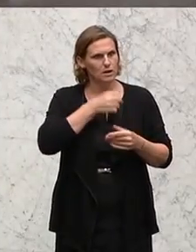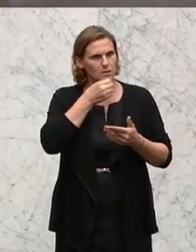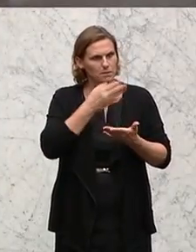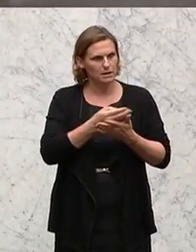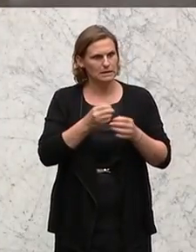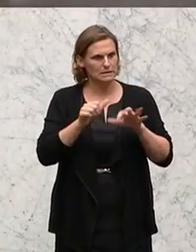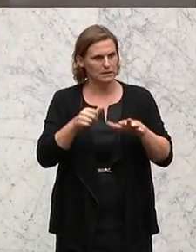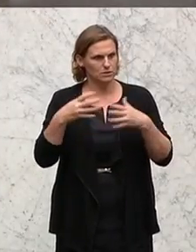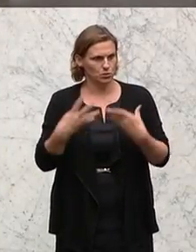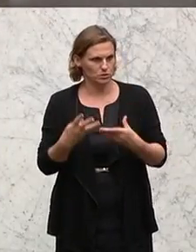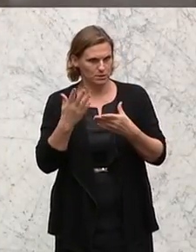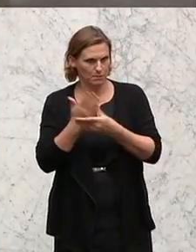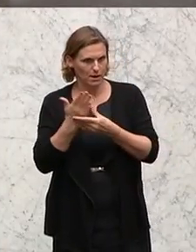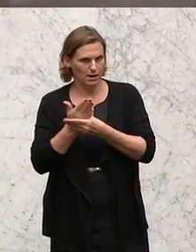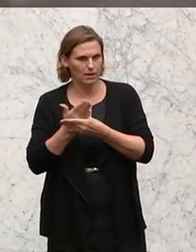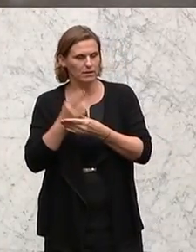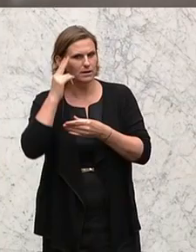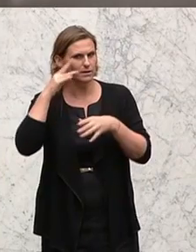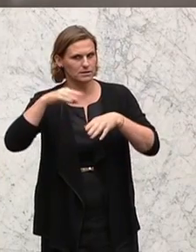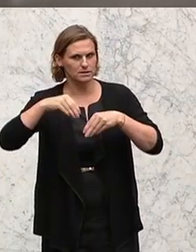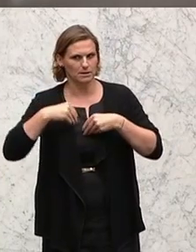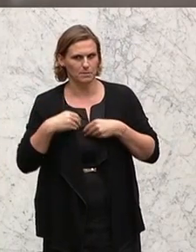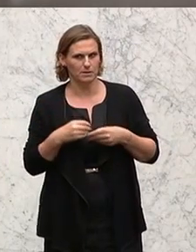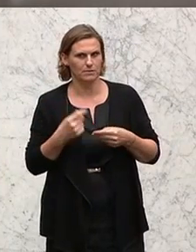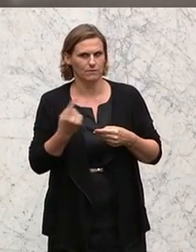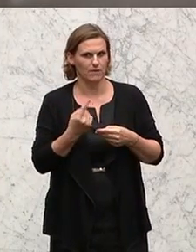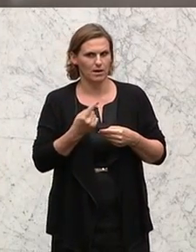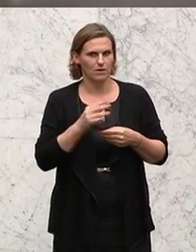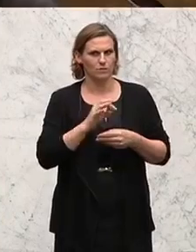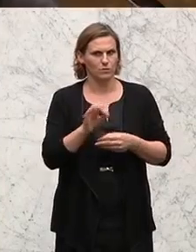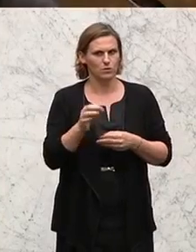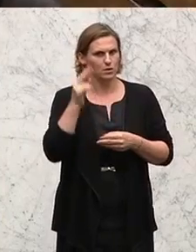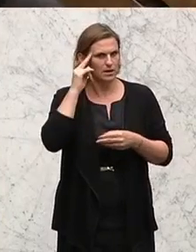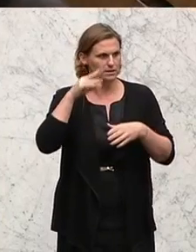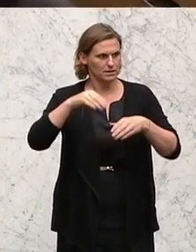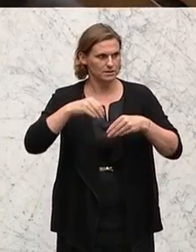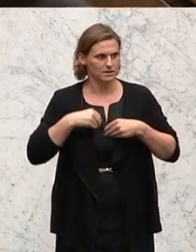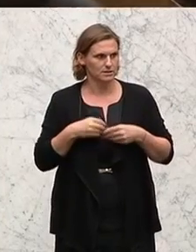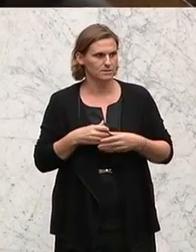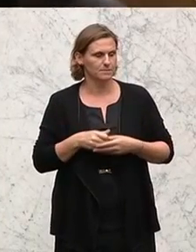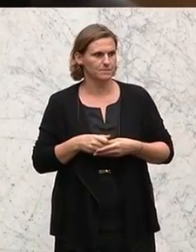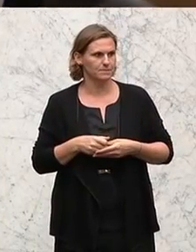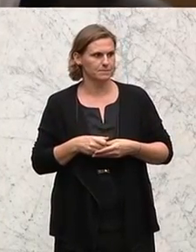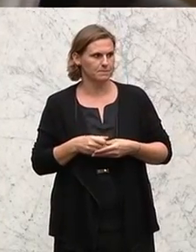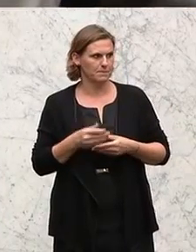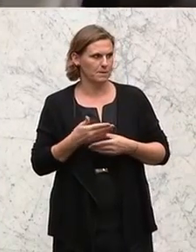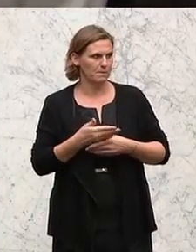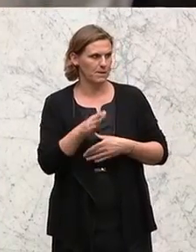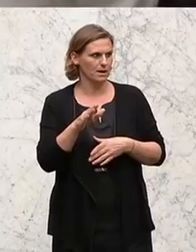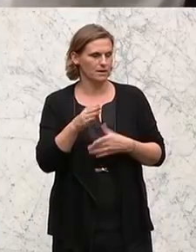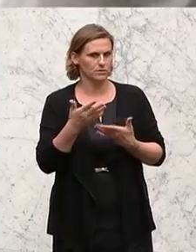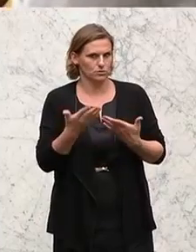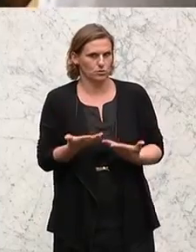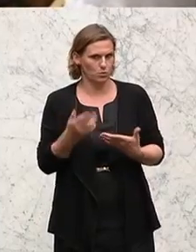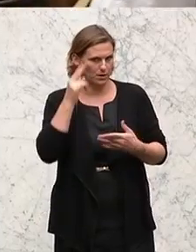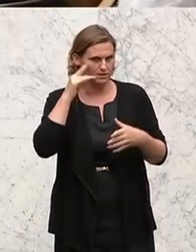1690 der Beilagen zur Kenntnis zu nehmen. Wer ist für diese Kenntnisnahme? Das ist mit Mehrheit